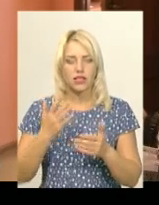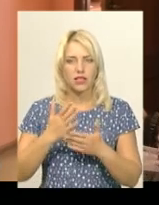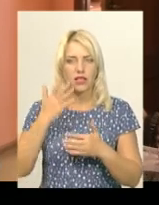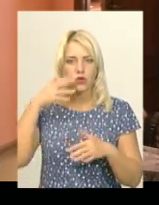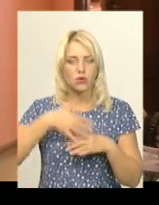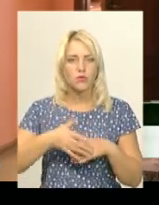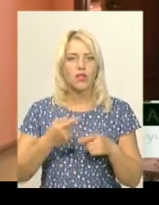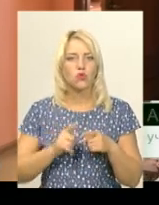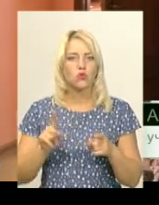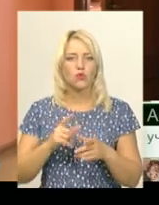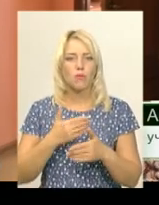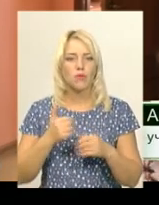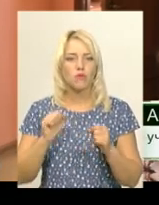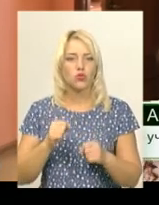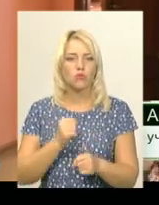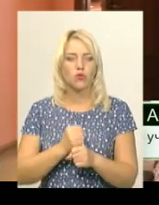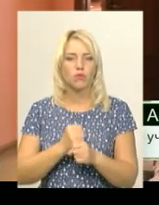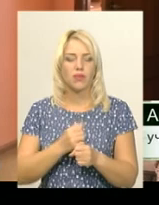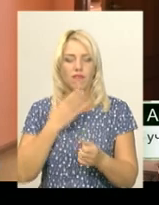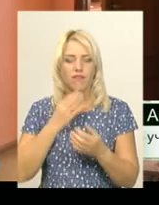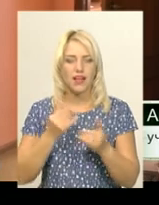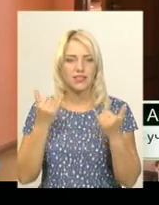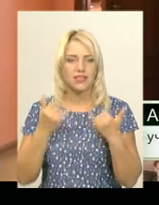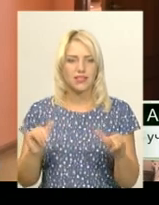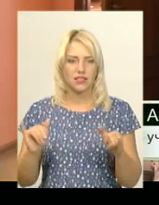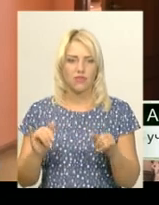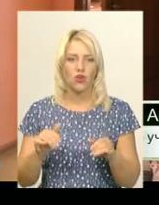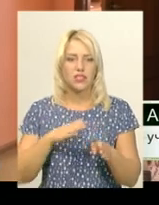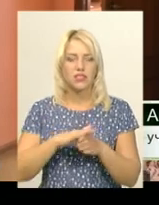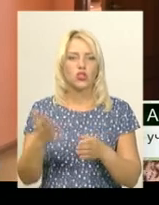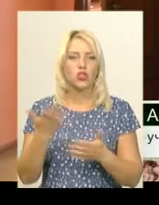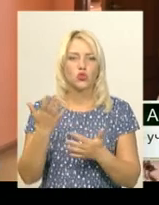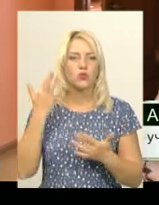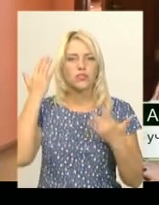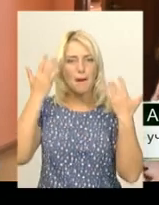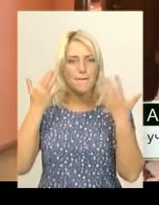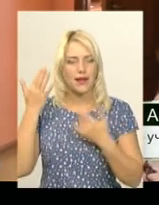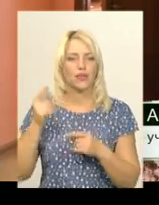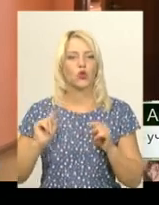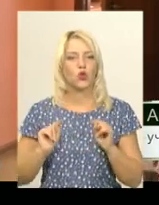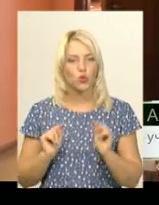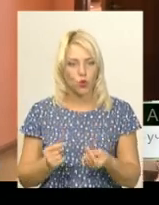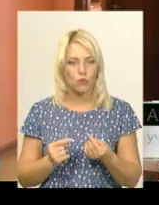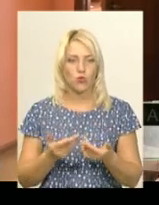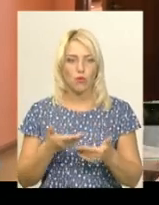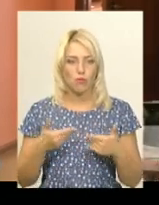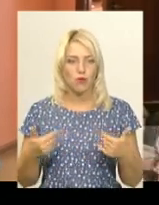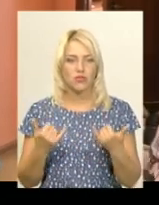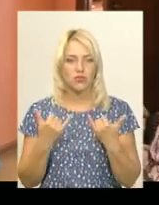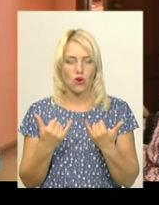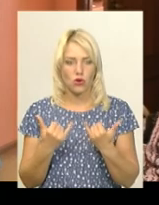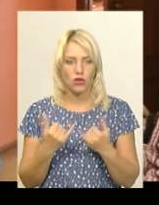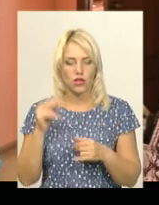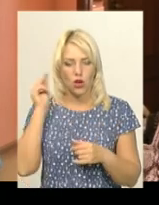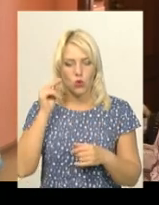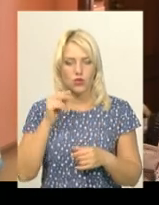ми самі можемо творити власне диво, здійснювати чиюсь заповітну мрію. І саме тому сьогодні ми, учні